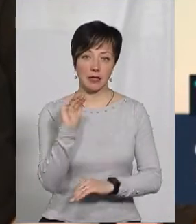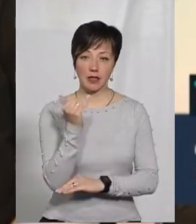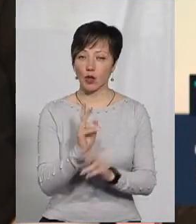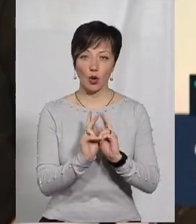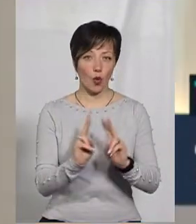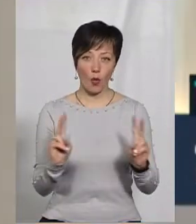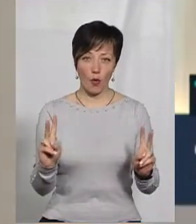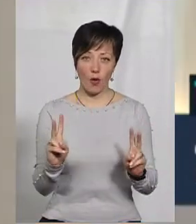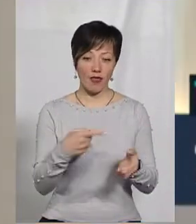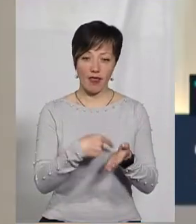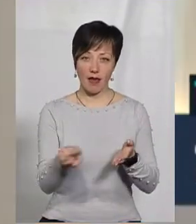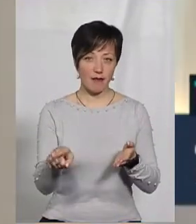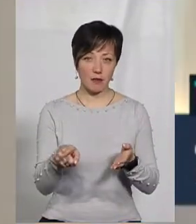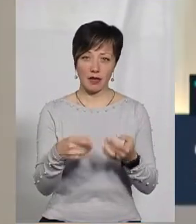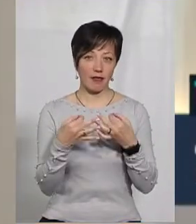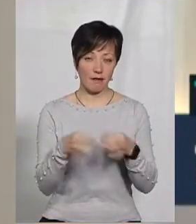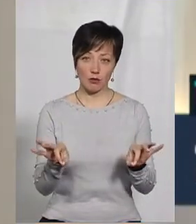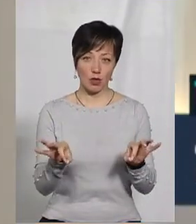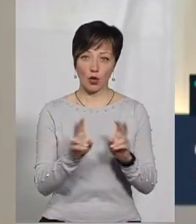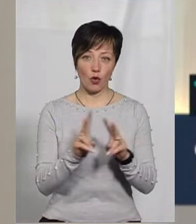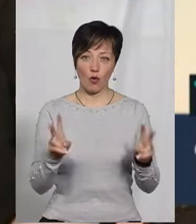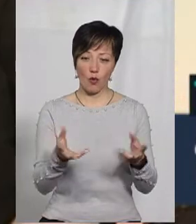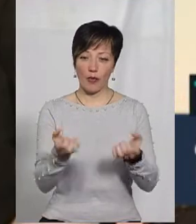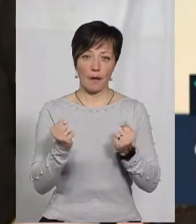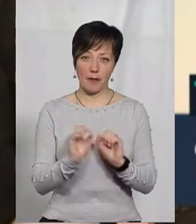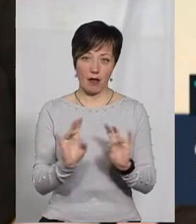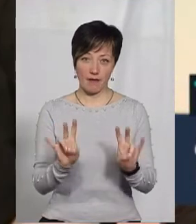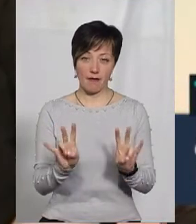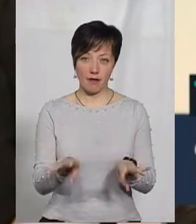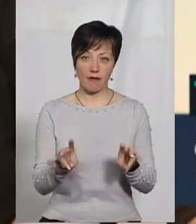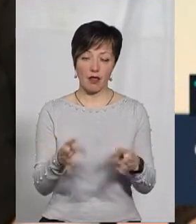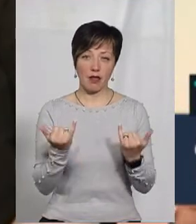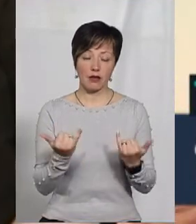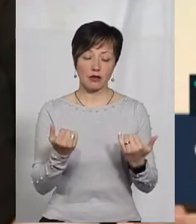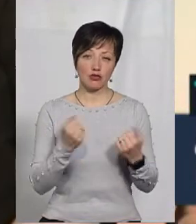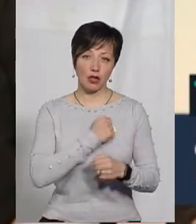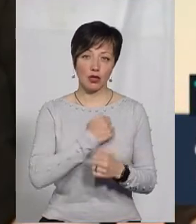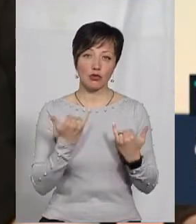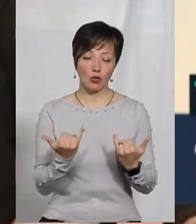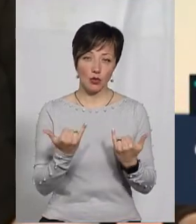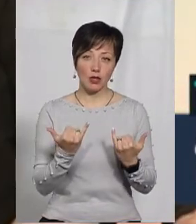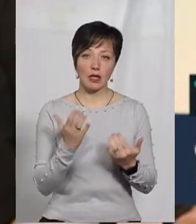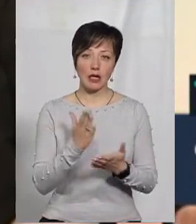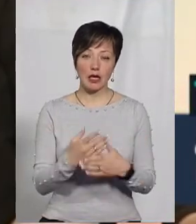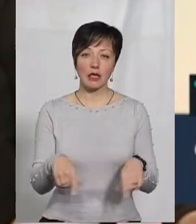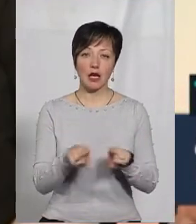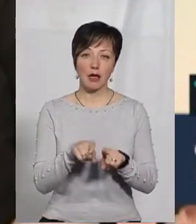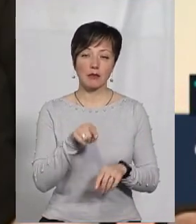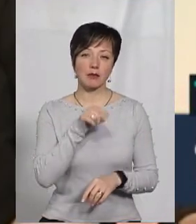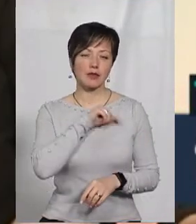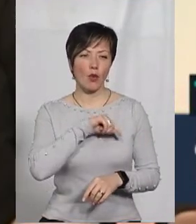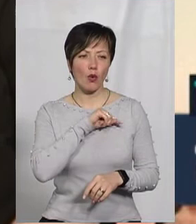нікого не виписували, не випускали і нікого не брали. На жаль, сьогодні, от пані Наталя говорила, є такі